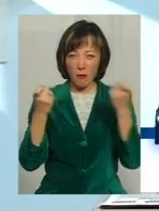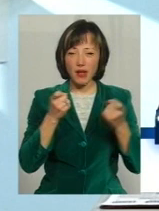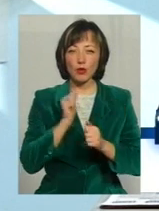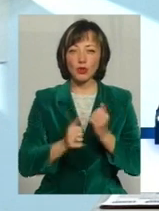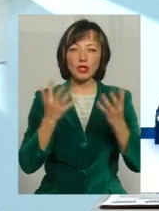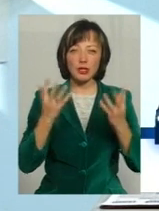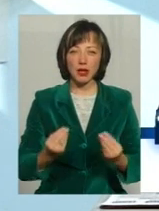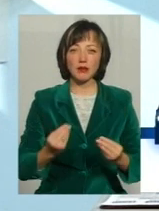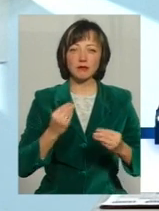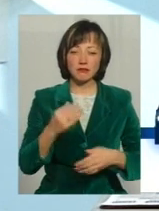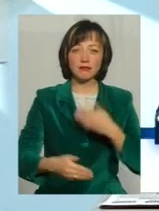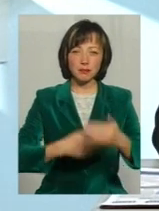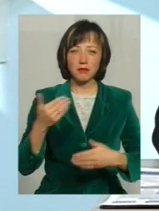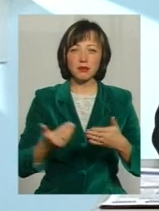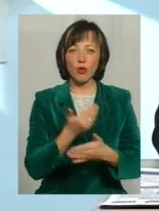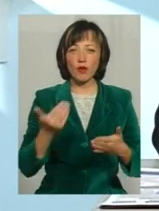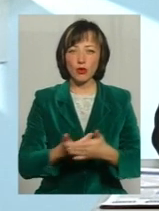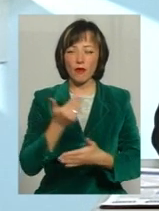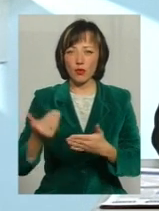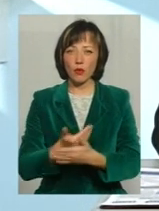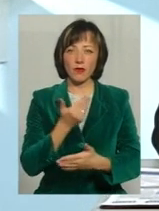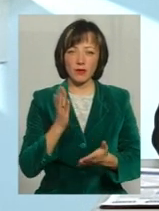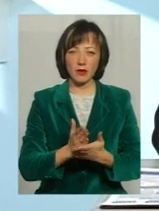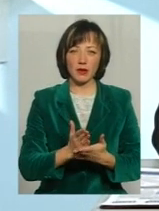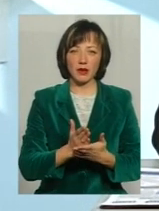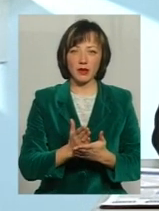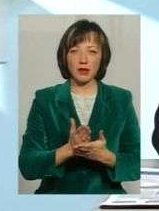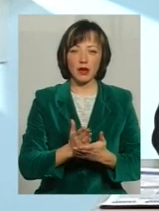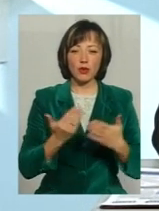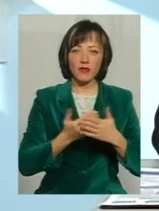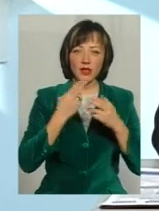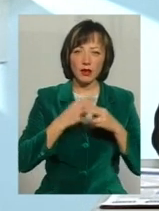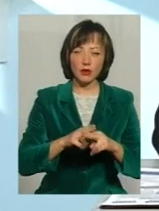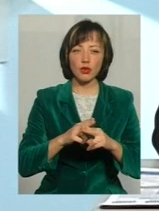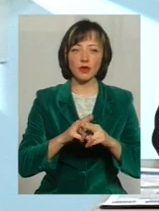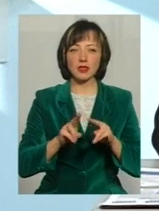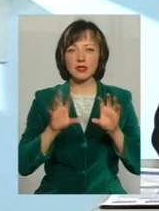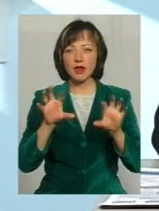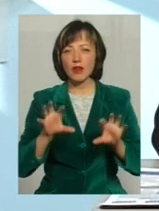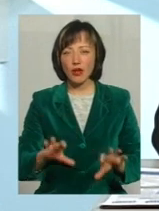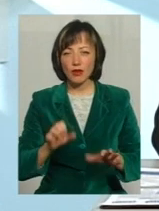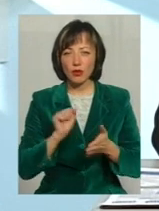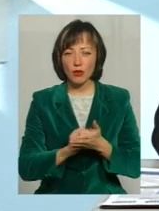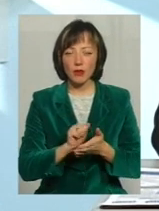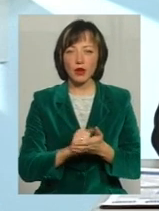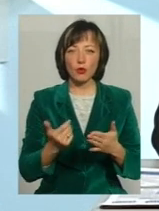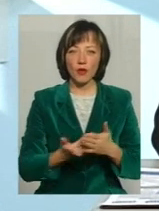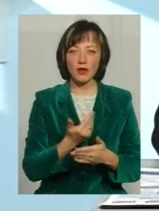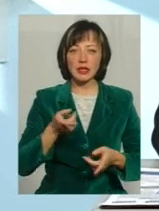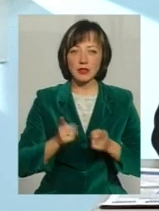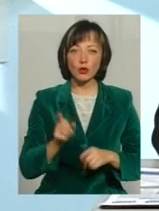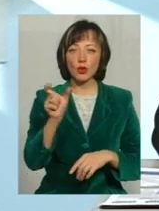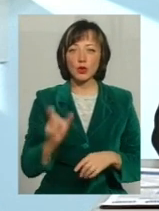нові і нові меседжі Нові технології, нові закладавства, нові акти І, дійсно, людина